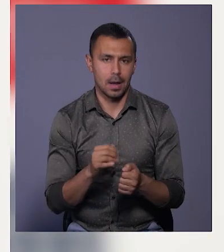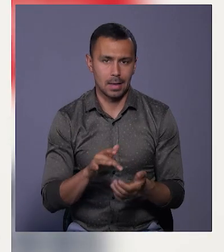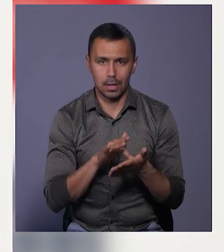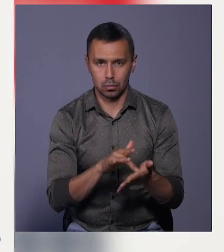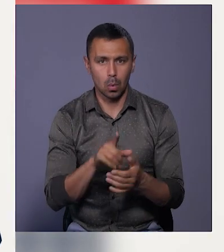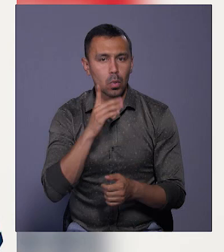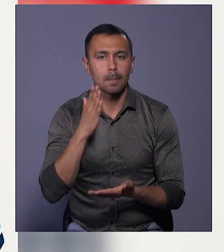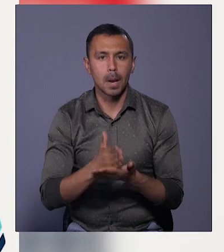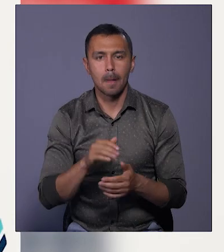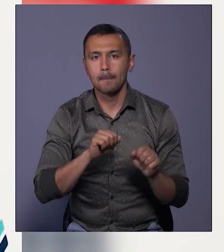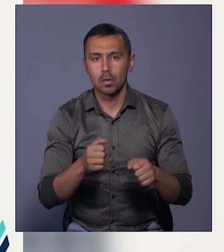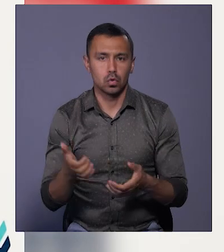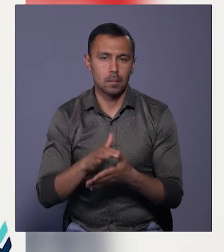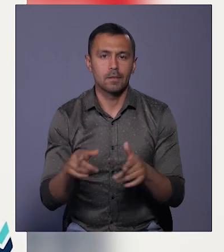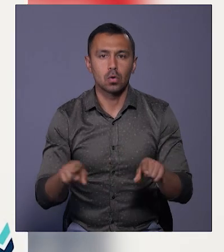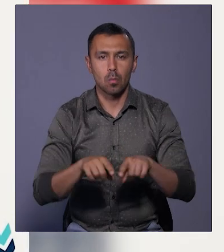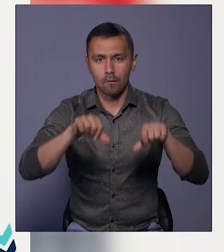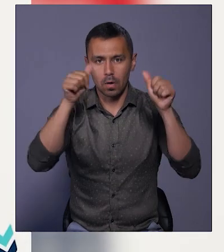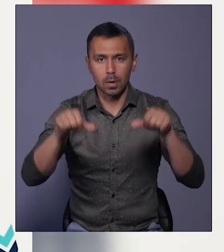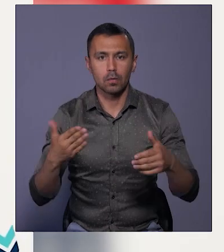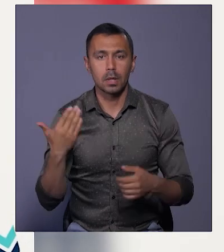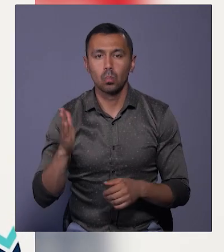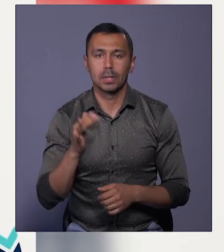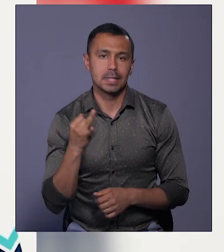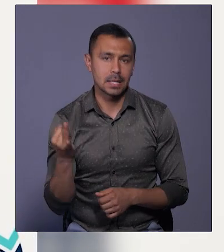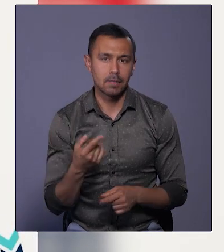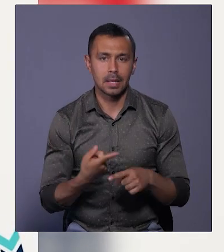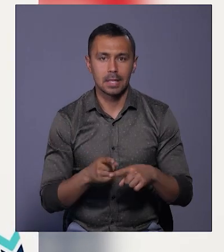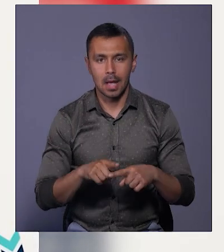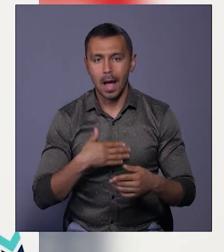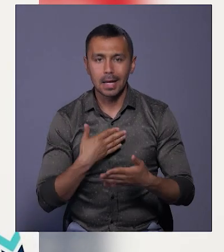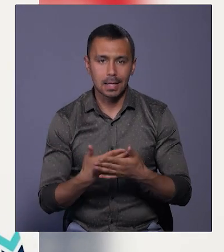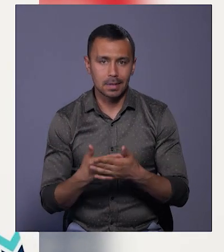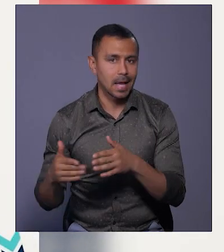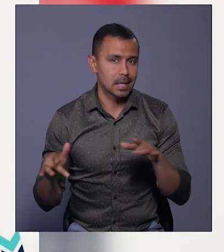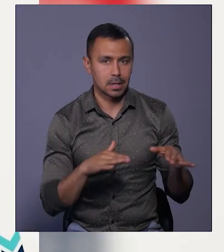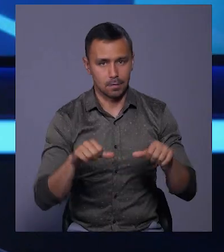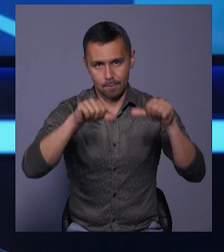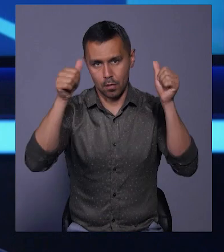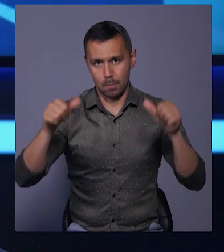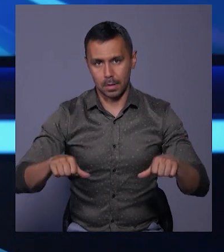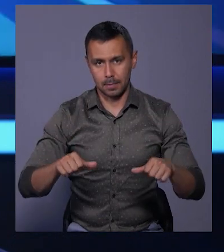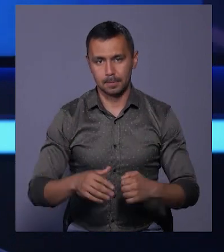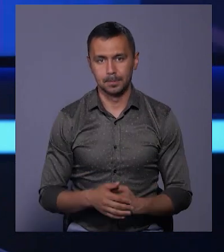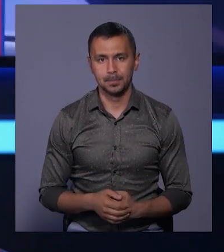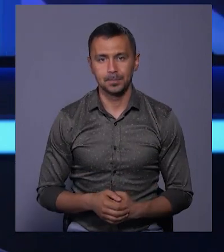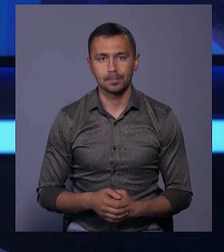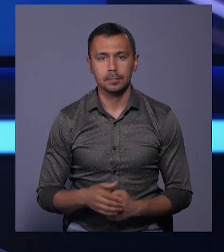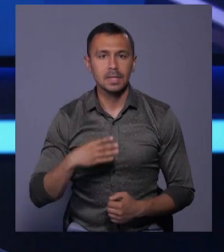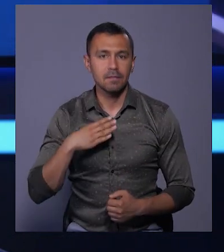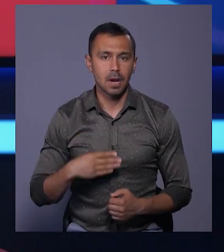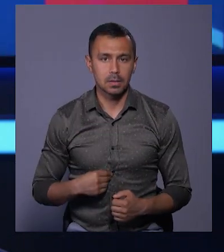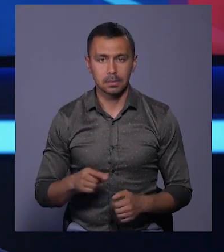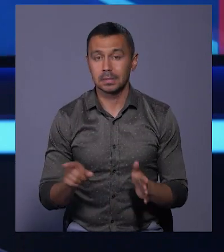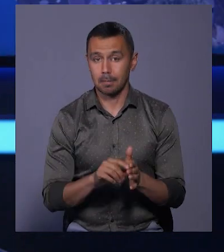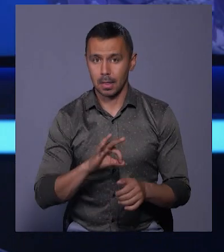має можливість ознайомитися в такому форматі, в якому їй буде цікаво. Це активний інтерактивний формат. З Франції